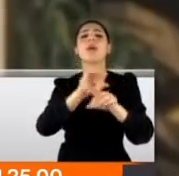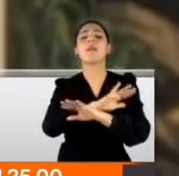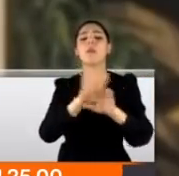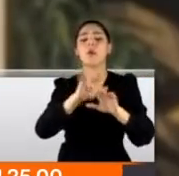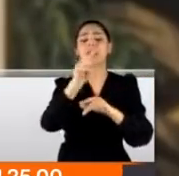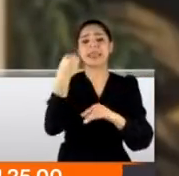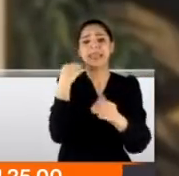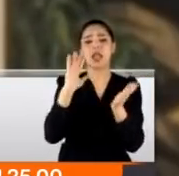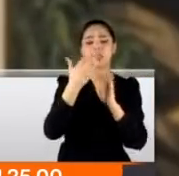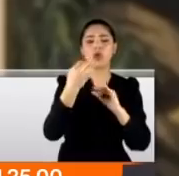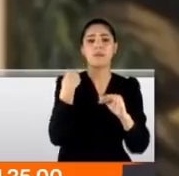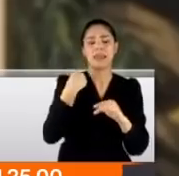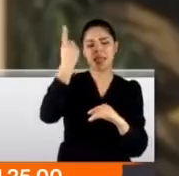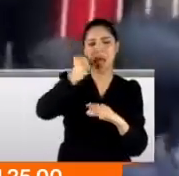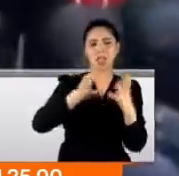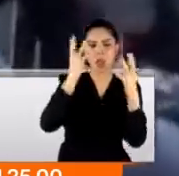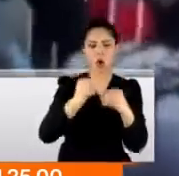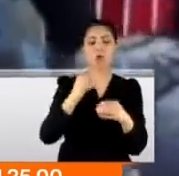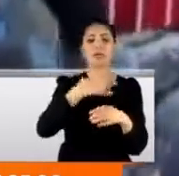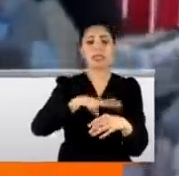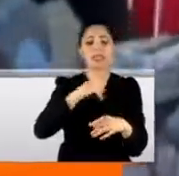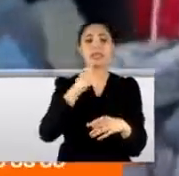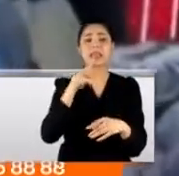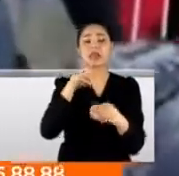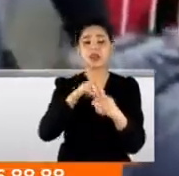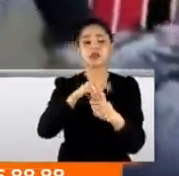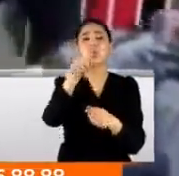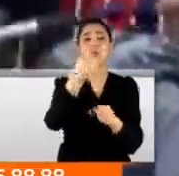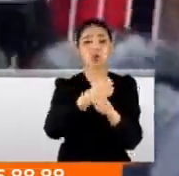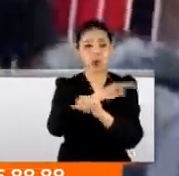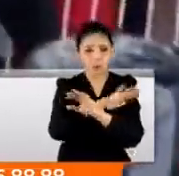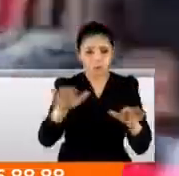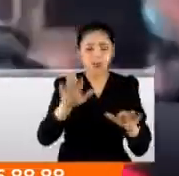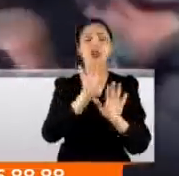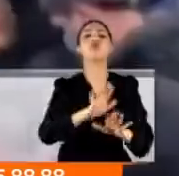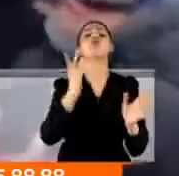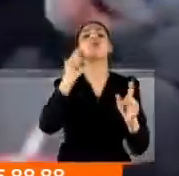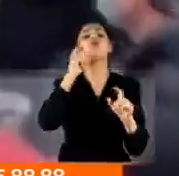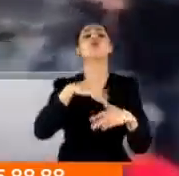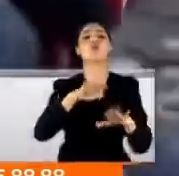yeni dönemde tekrar aday olmayı planladığı için demokratlar görevi bitse de durmayı düşünmüyor.